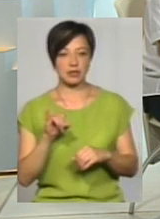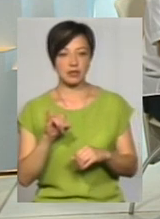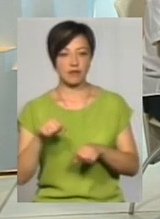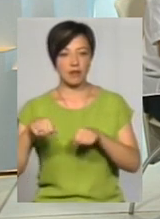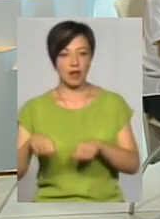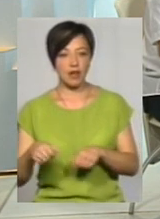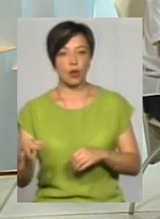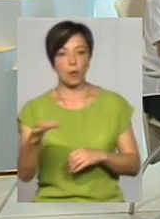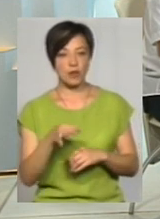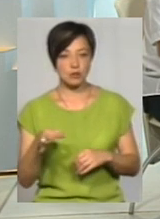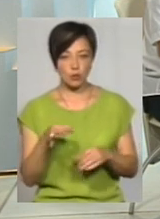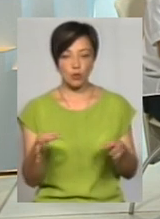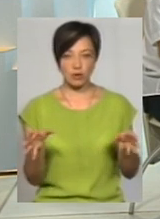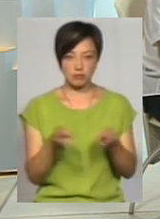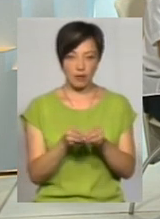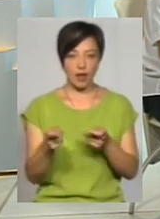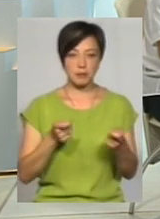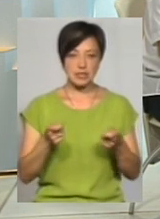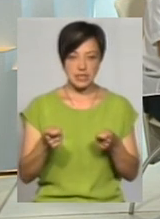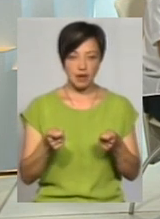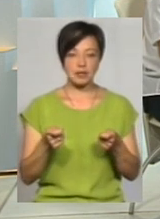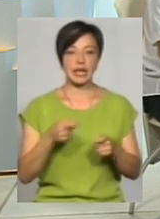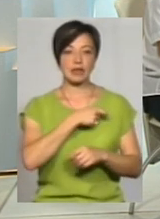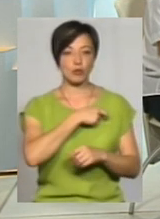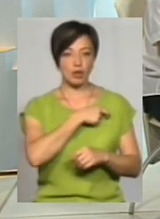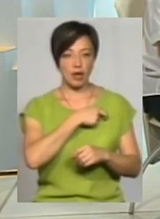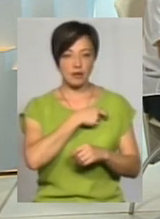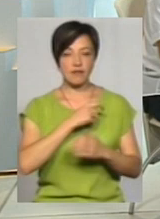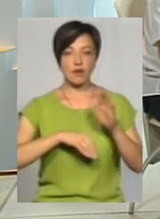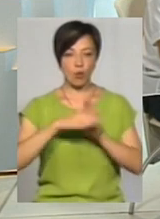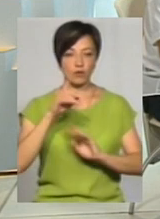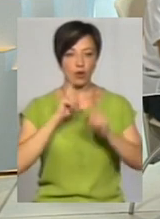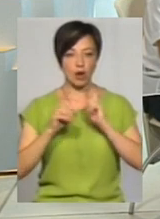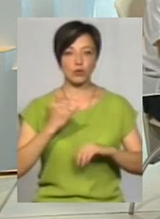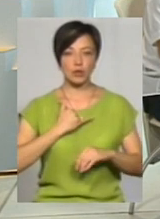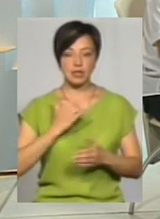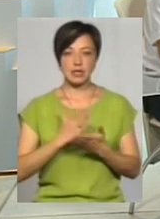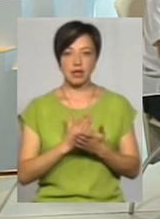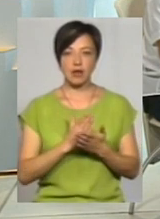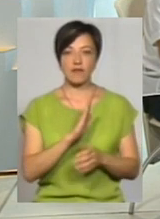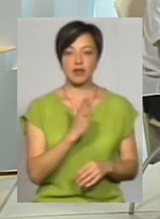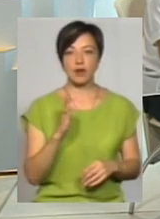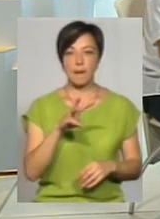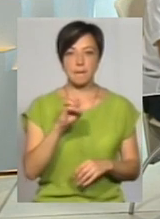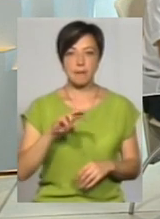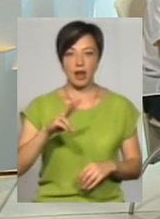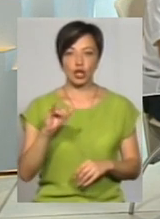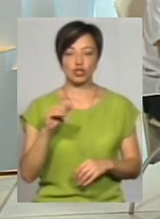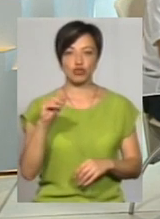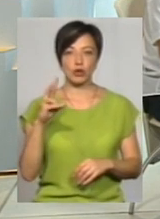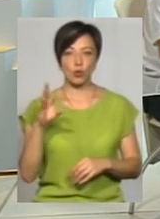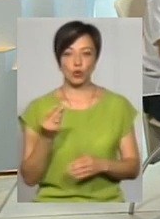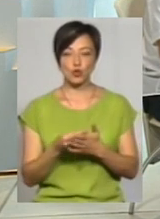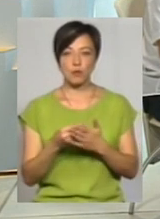влади з обласної адміністрації і депутата Верховної Ради, в нас депутатом є Володимир Владимирович Міліченко, надійшла